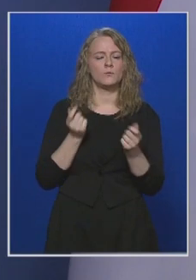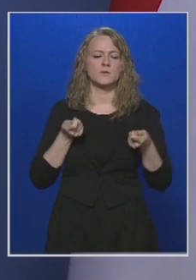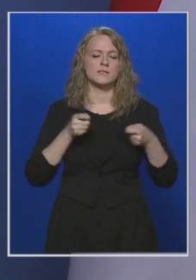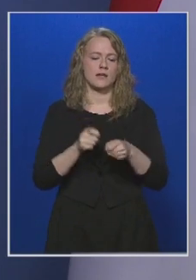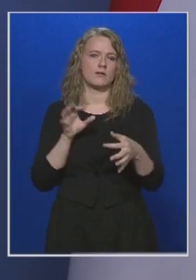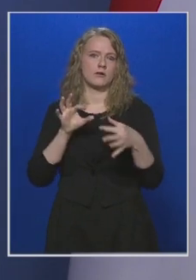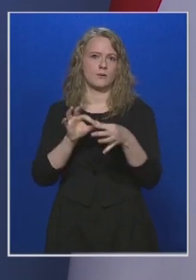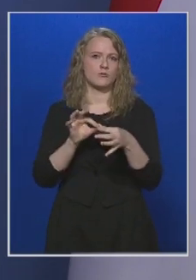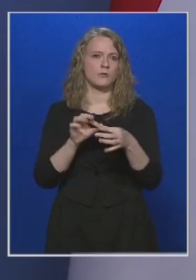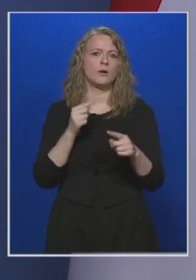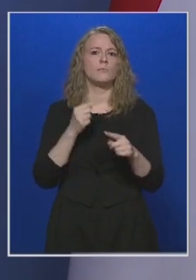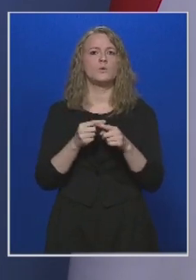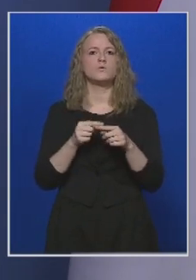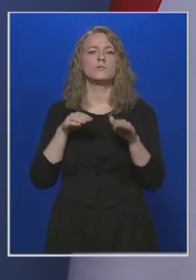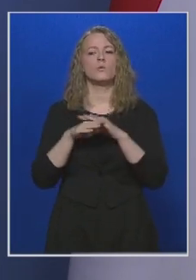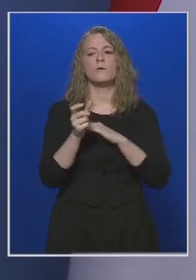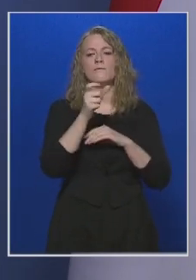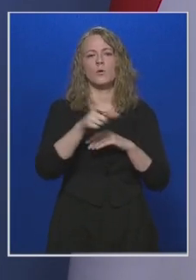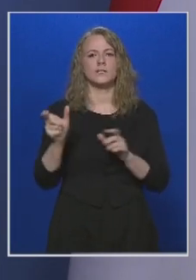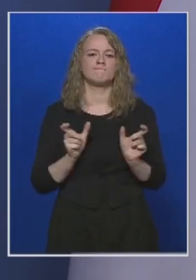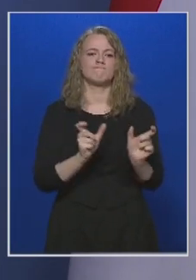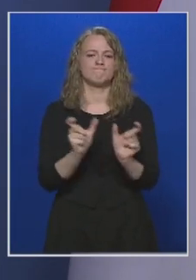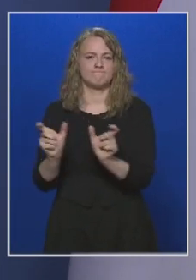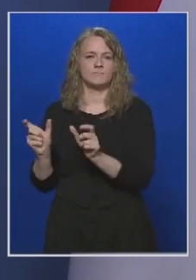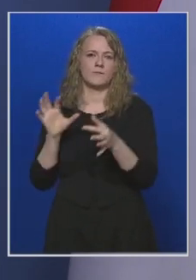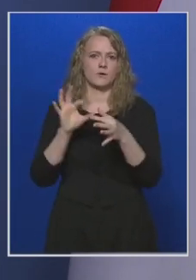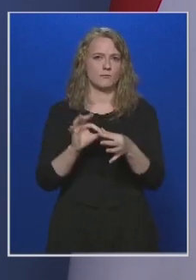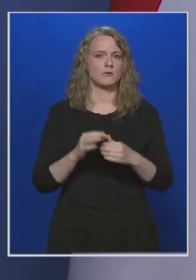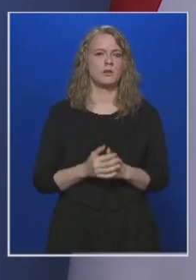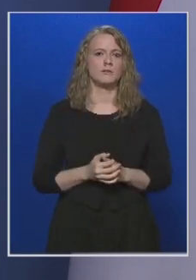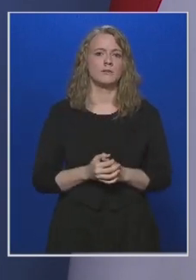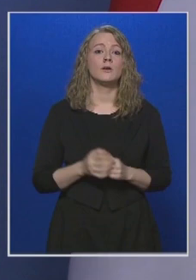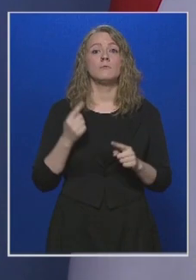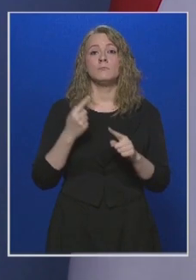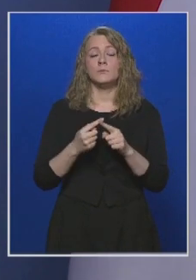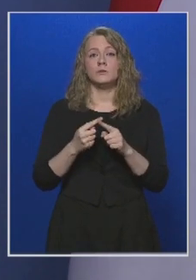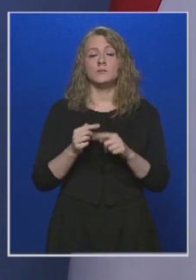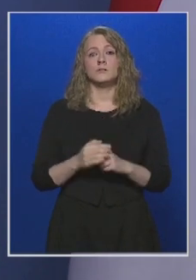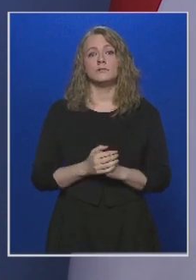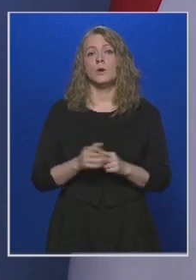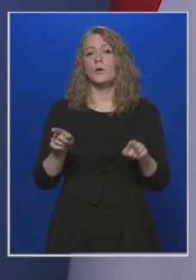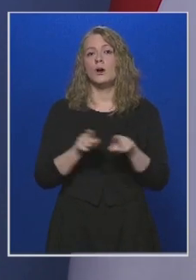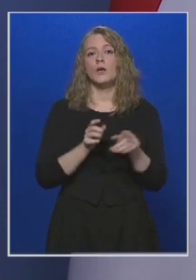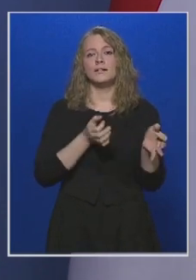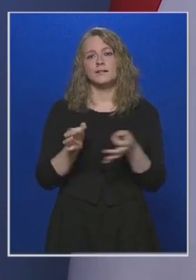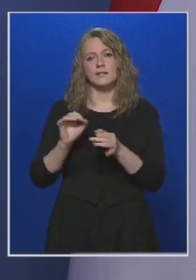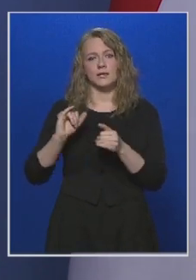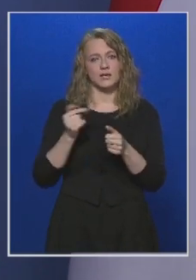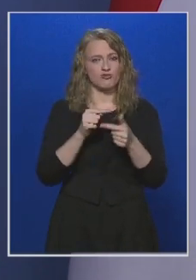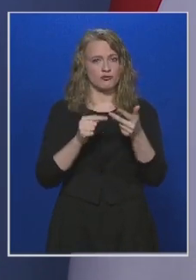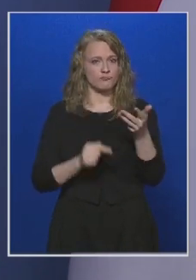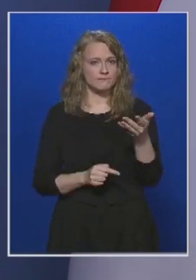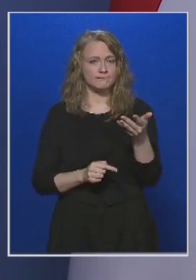vonatkoznak, illetve a külföldiek előtti határzárra vonatkoznak. Továbbá azok az intézkedések is,